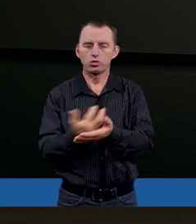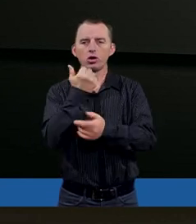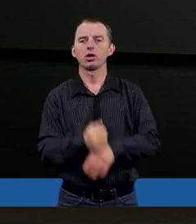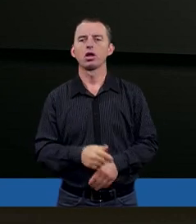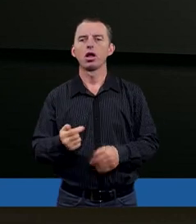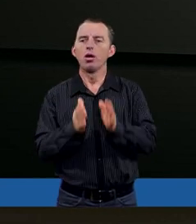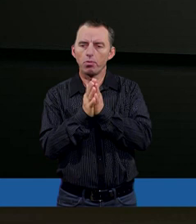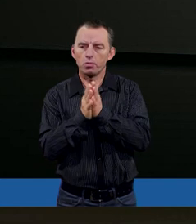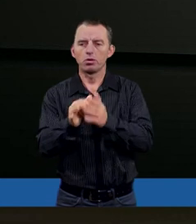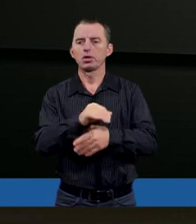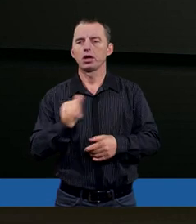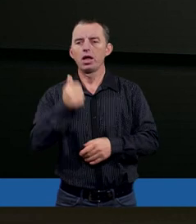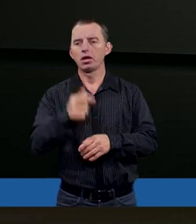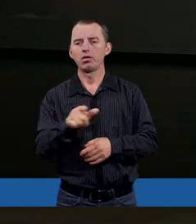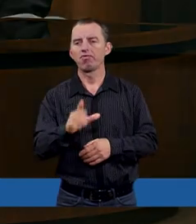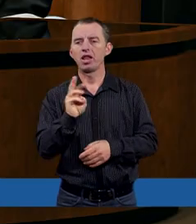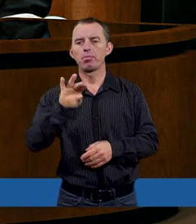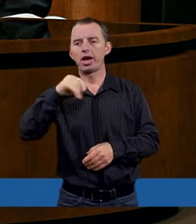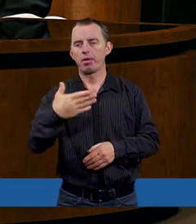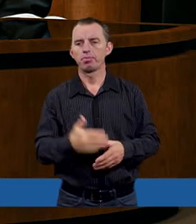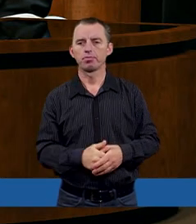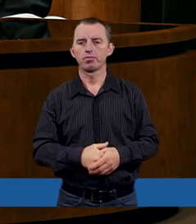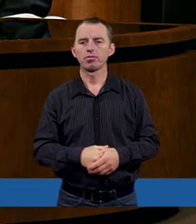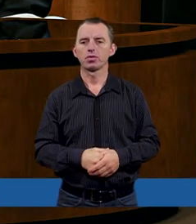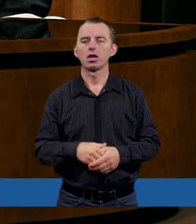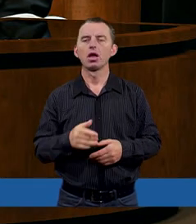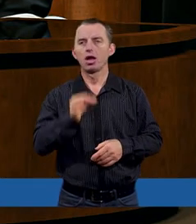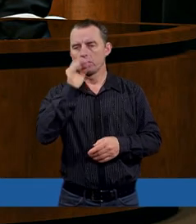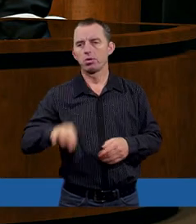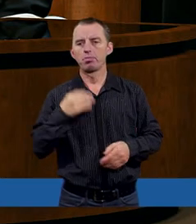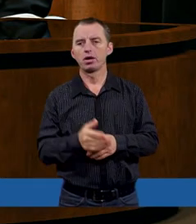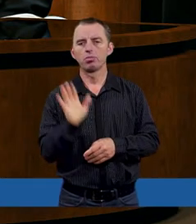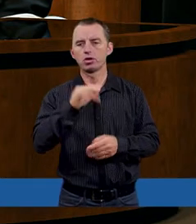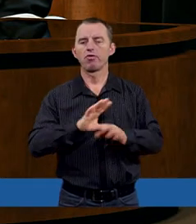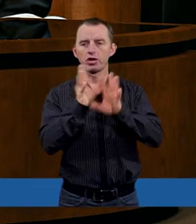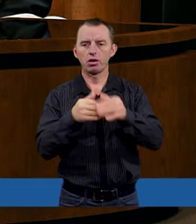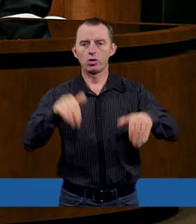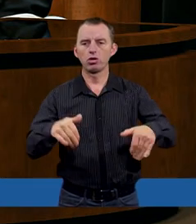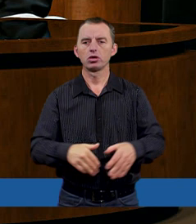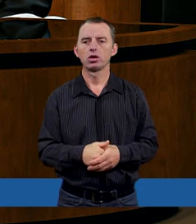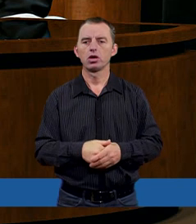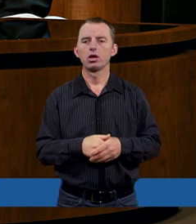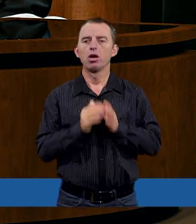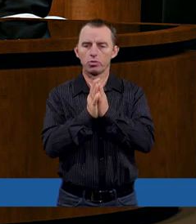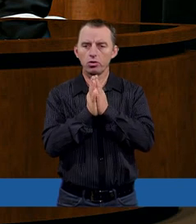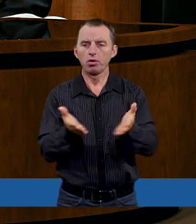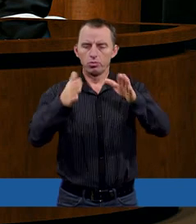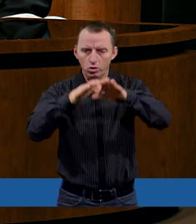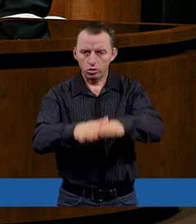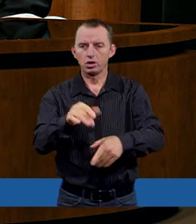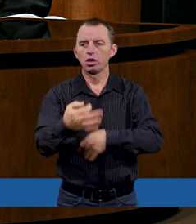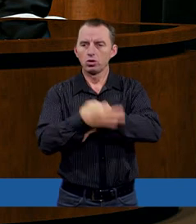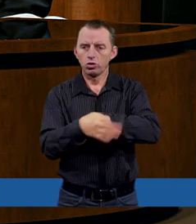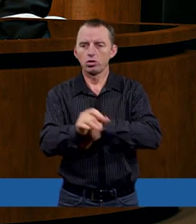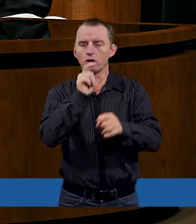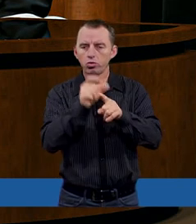umódlmy się najpierw z Waldemarem. Proszę dobry Panie, Boże Wszechmogący, prosimy Cię pobogosław to studium